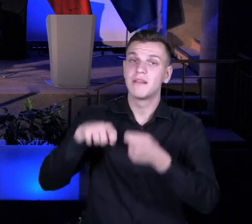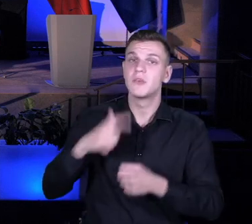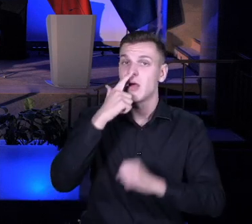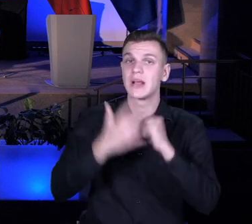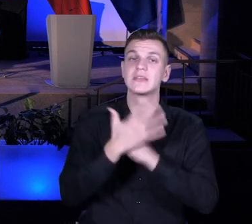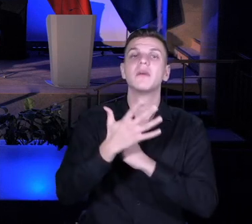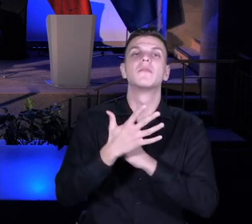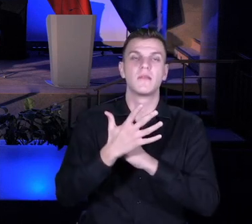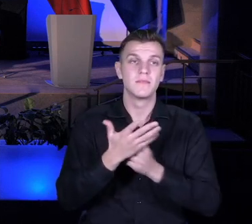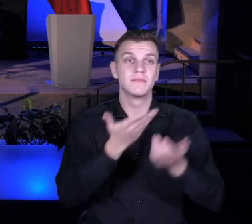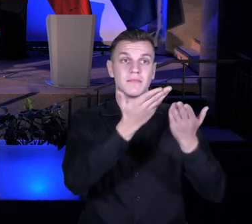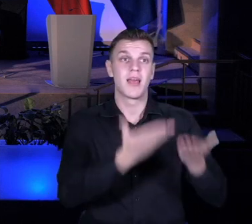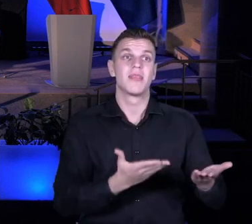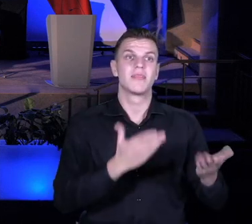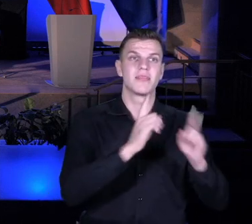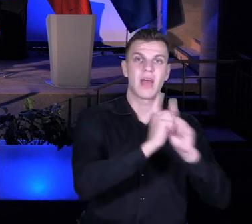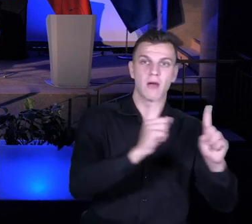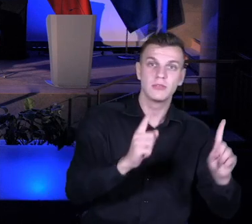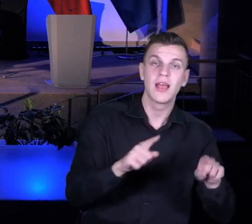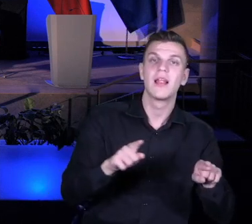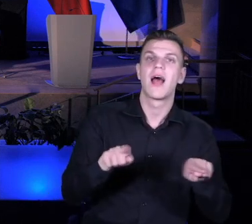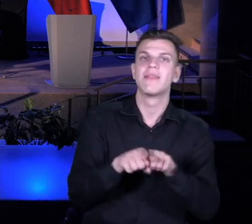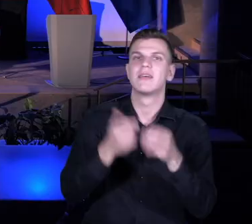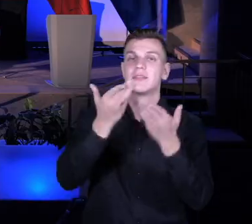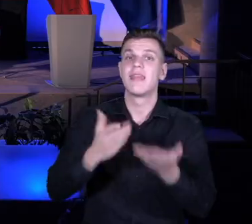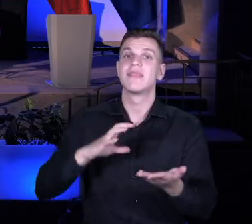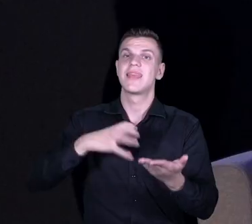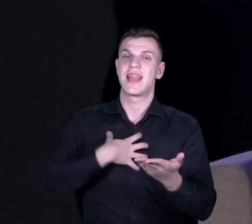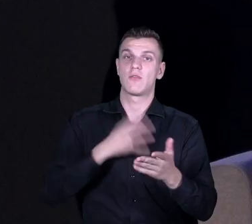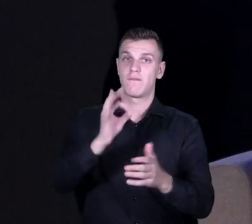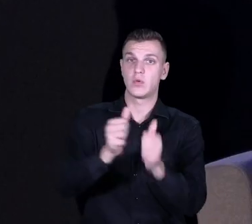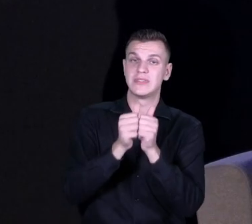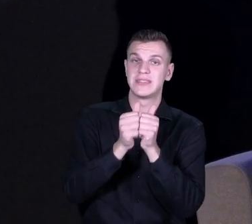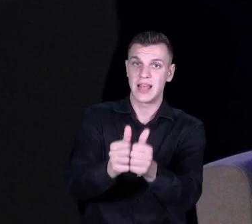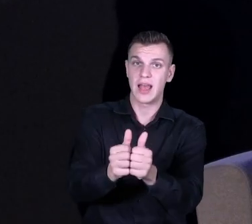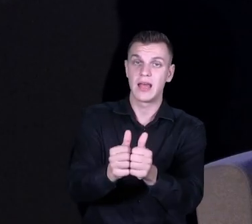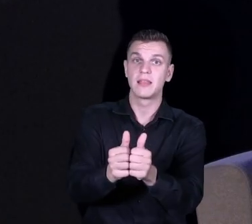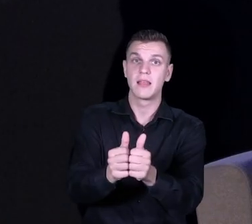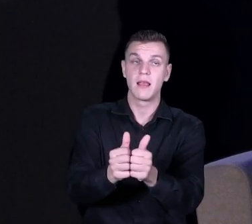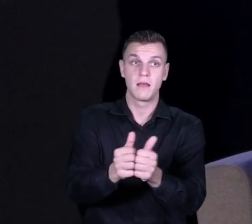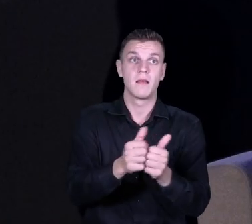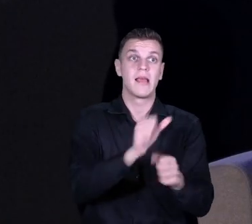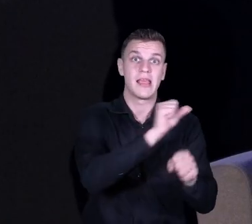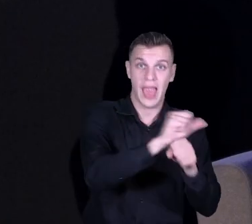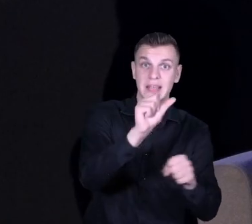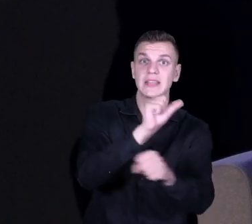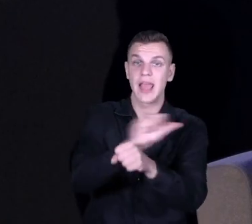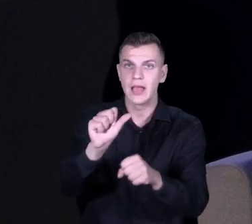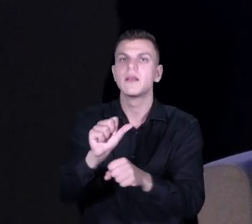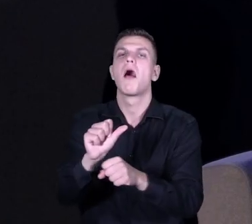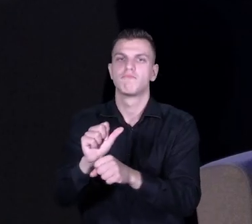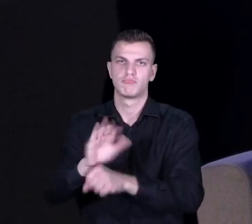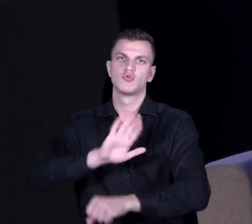rolę dyrektora. Jako takie czynniki, które można powiązać z tym, czy w danej szkole są szanse na to, żeby